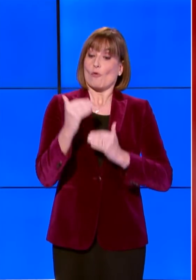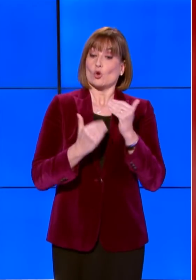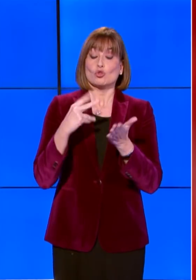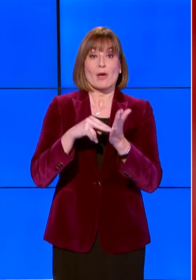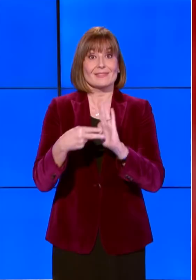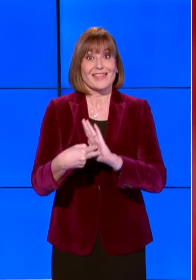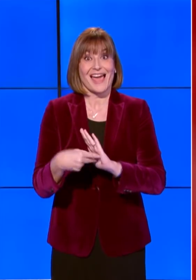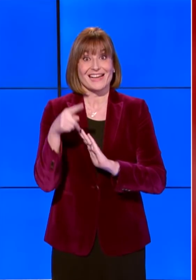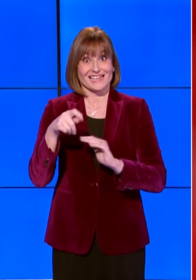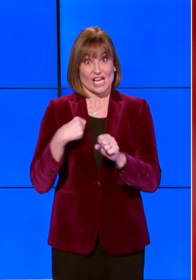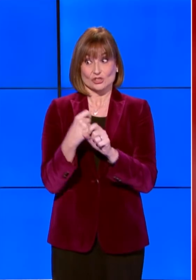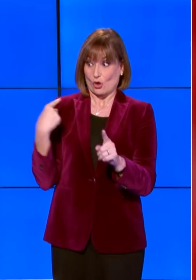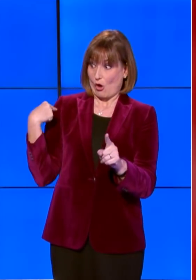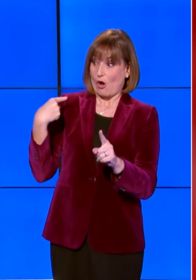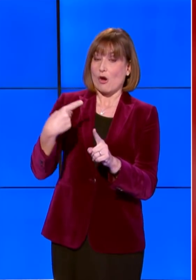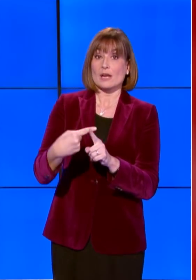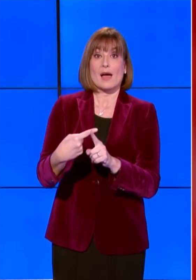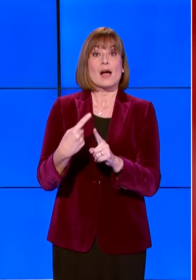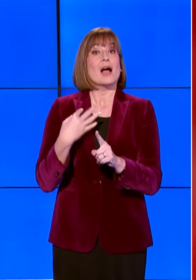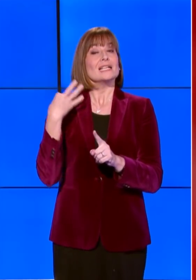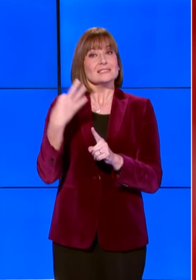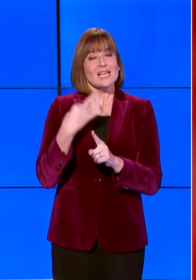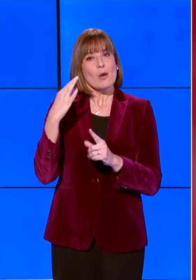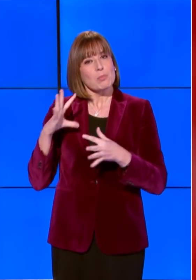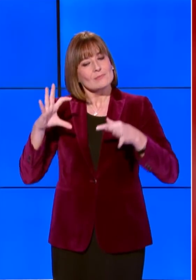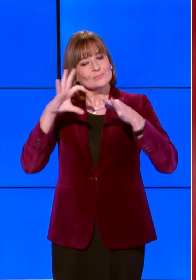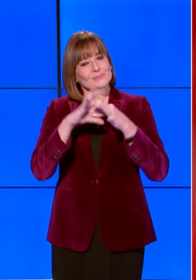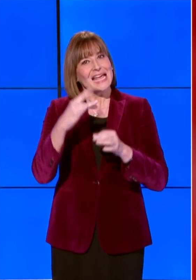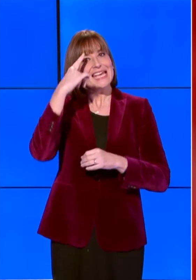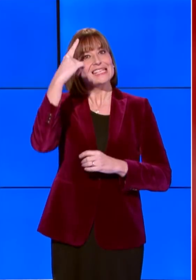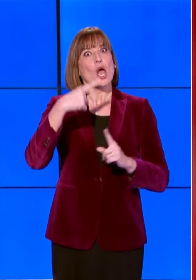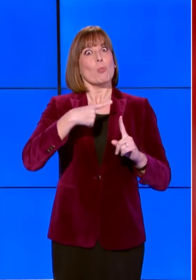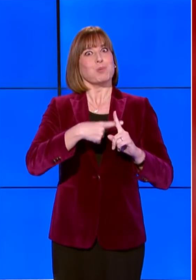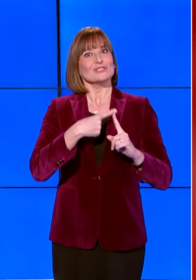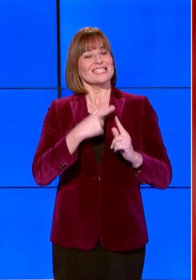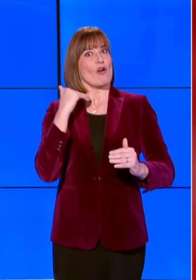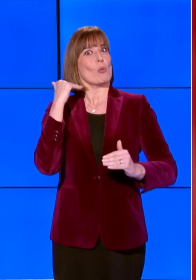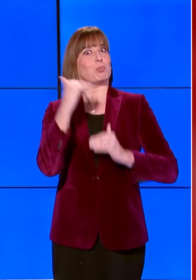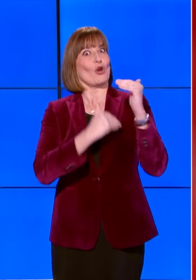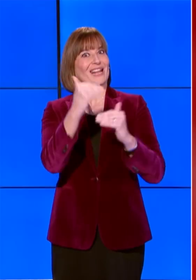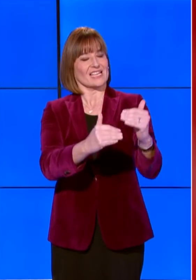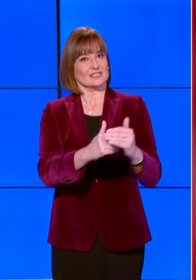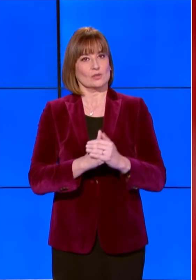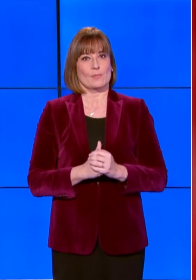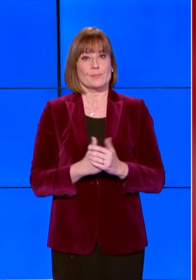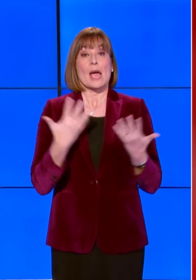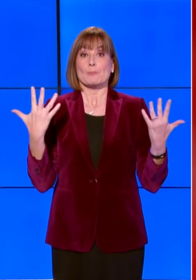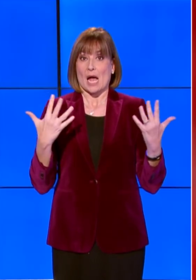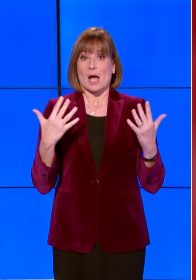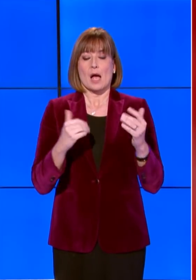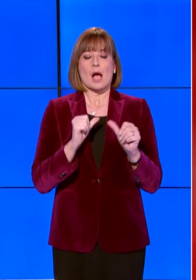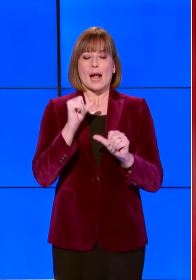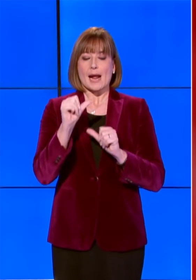tecnica nella storia hanno accompagnato un'idea positiva di progresso. I cambiamenti tuttavia